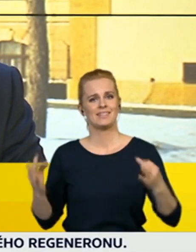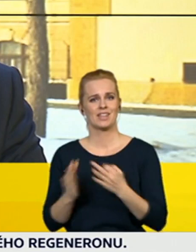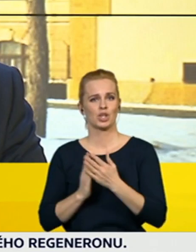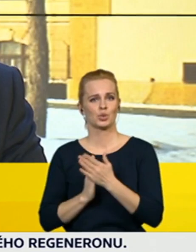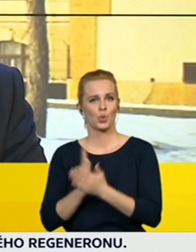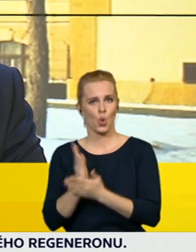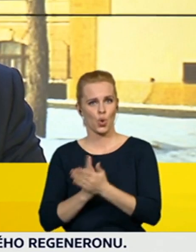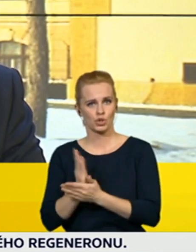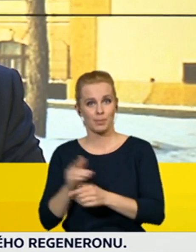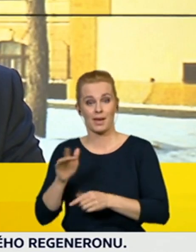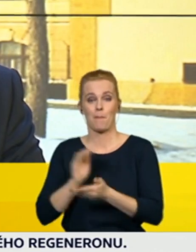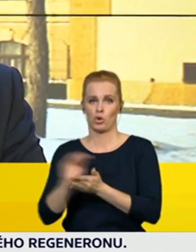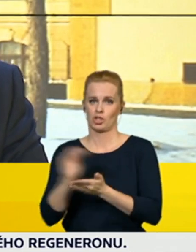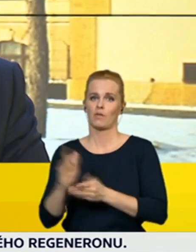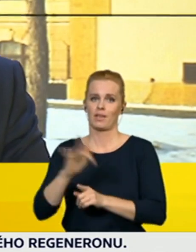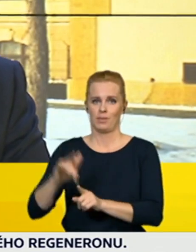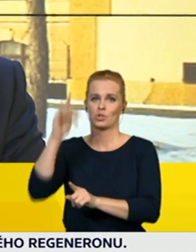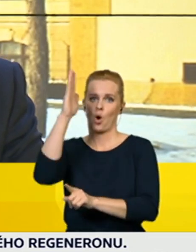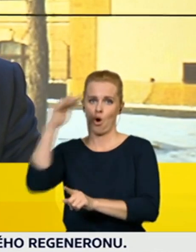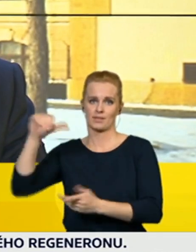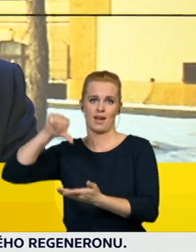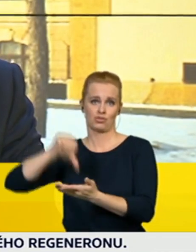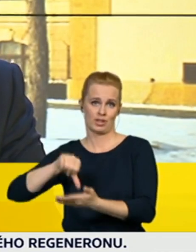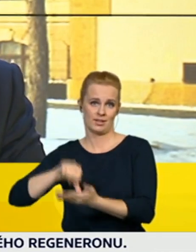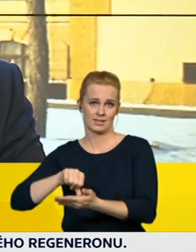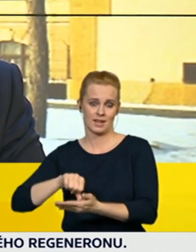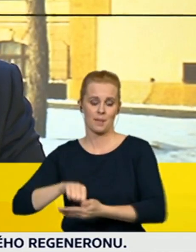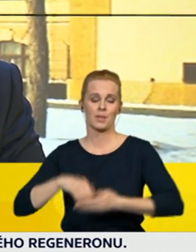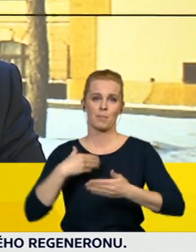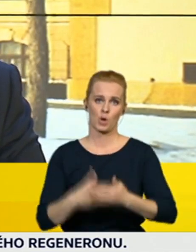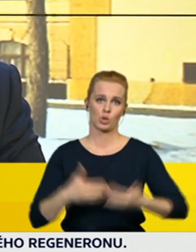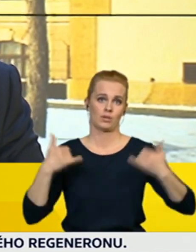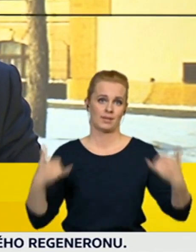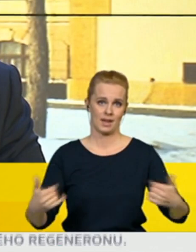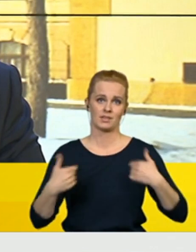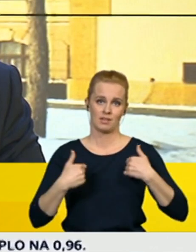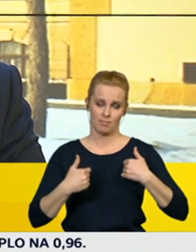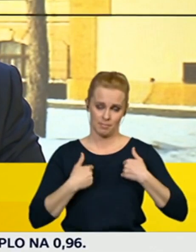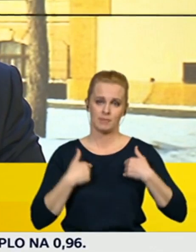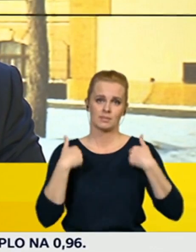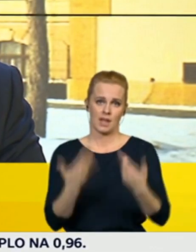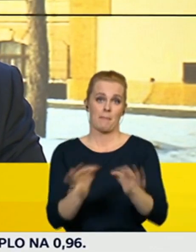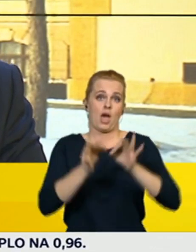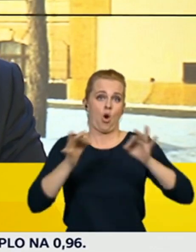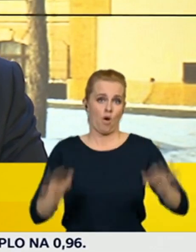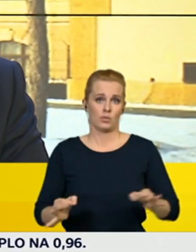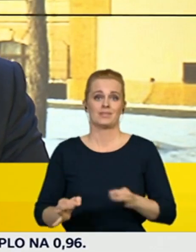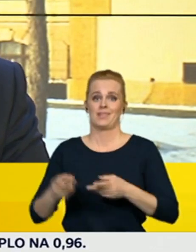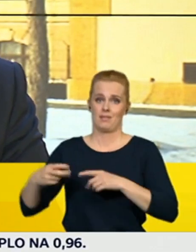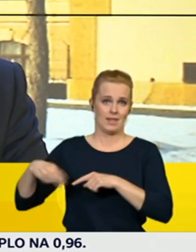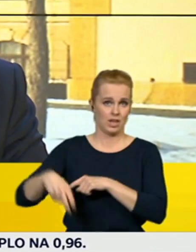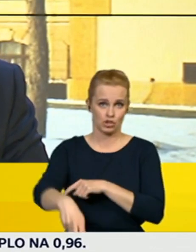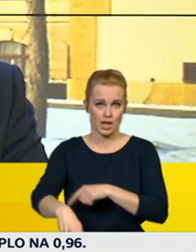které jsou poskytovány zejména v těch horských středistích. To znamená, my jsme dále omezili provoz sližarských vleků a